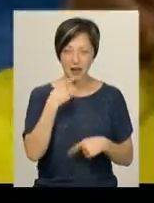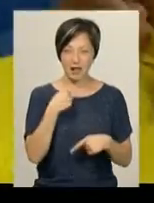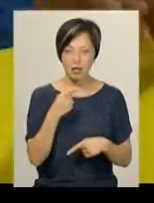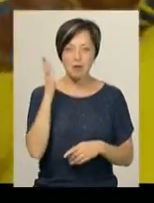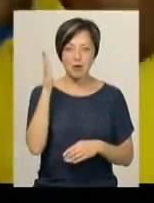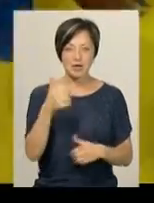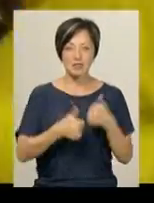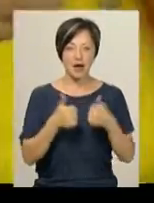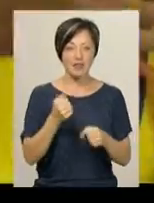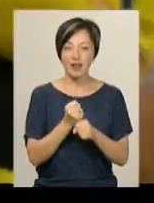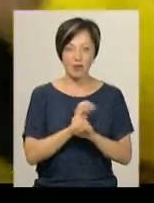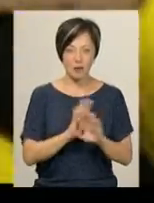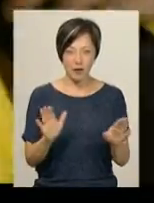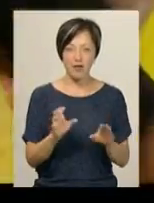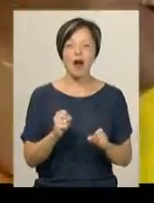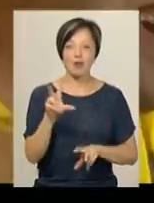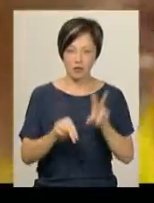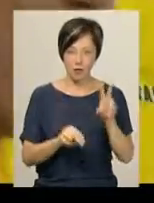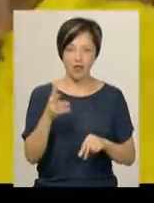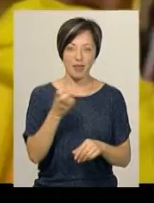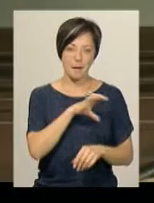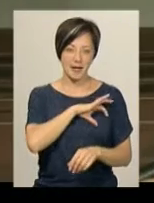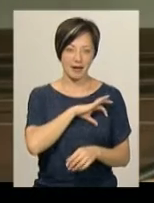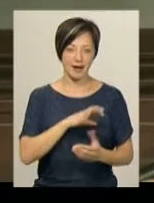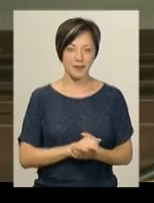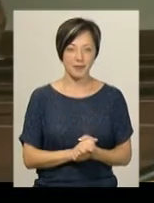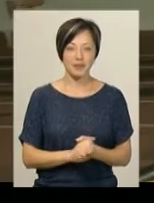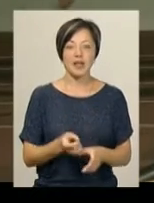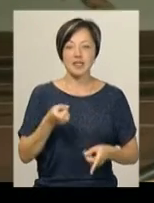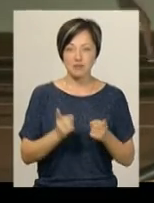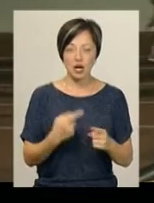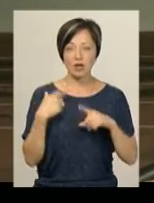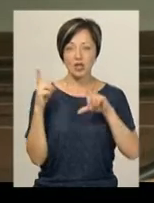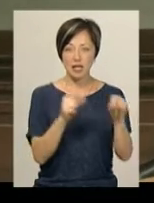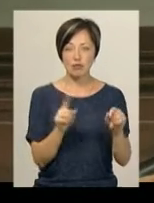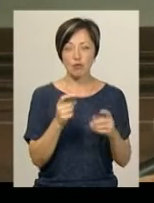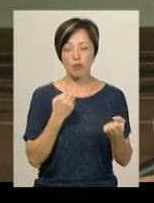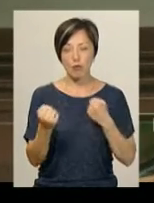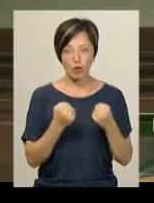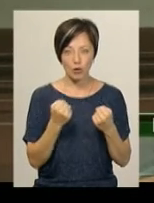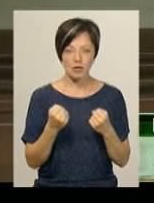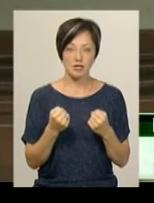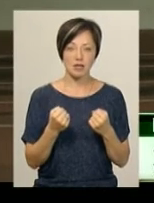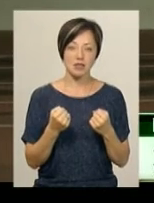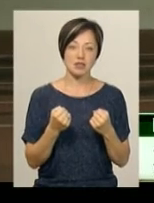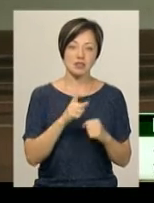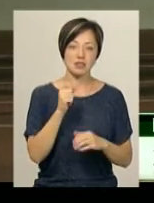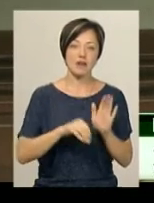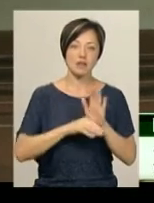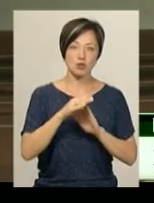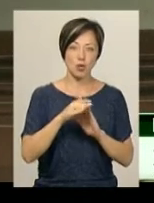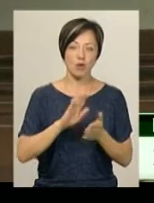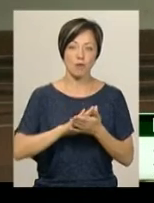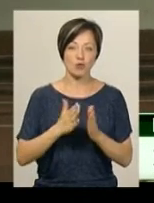прогнозів на змагання не робила та розраховувала на медаль. Звичайно, їхали так, щоб поборотися за високі